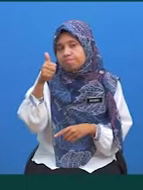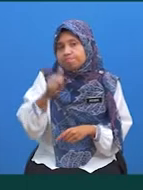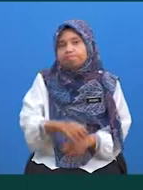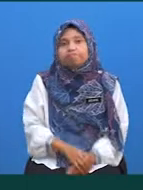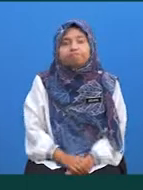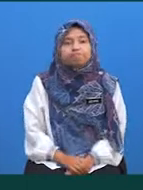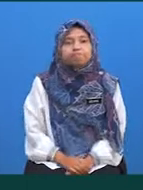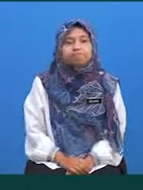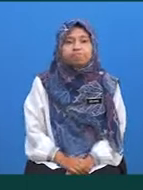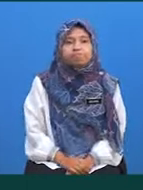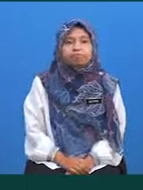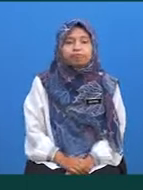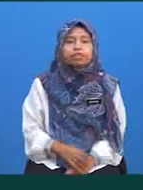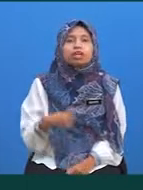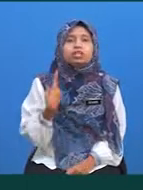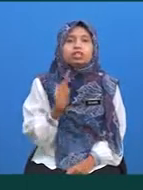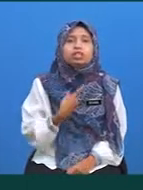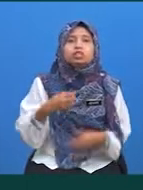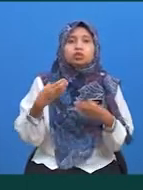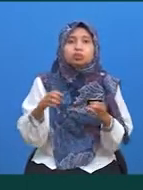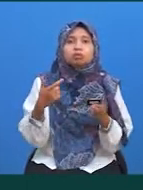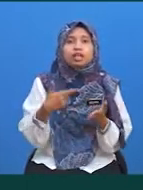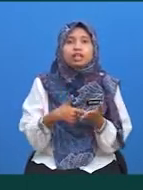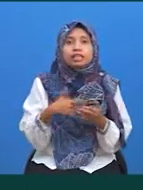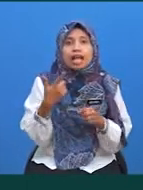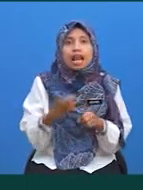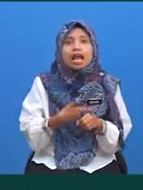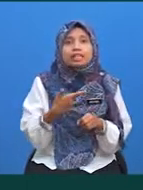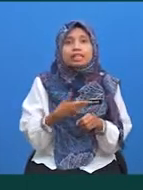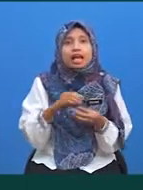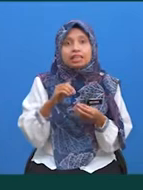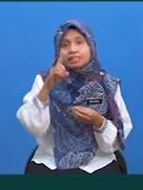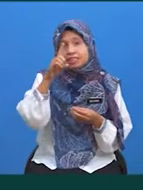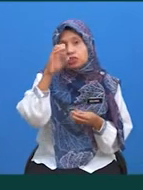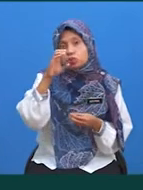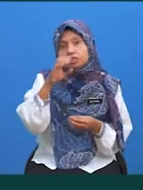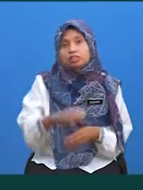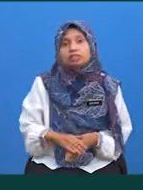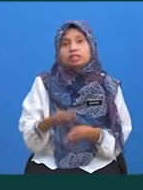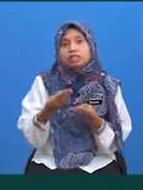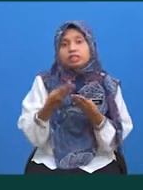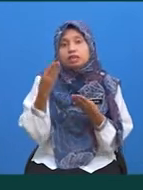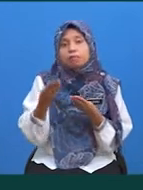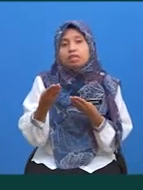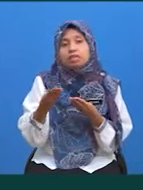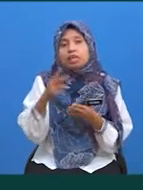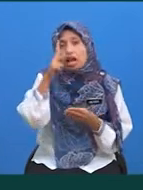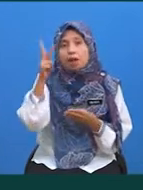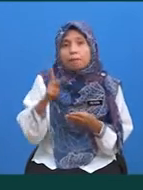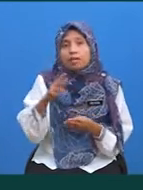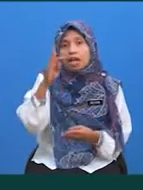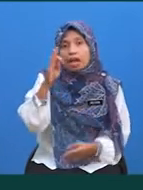Baiklah, murid-murid Kita cuba lagi dengan latihan 1C Diberi kamiran FX